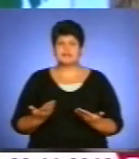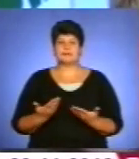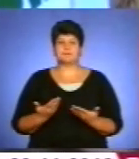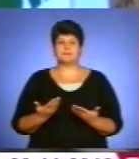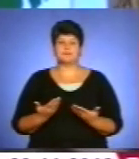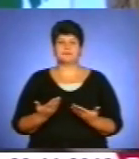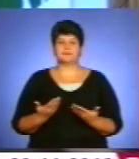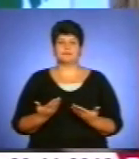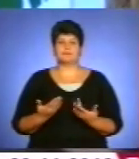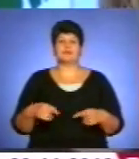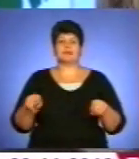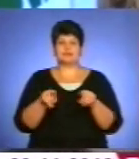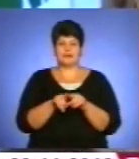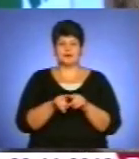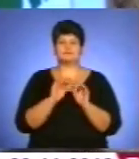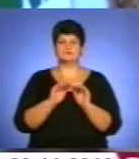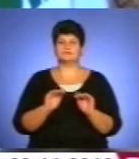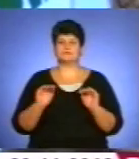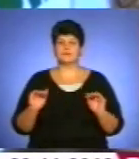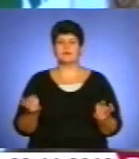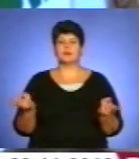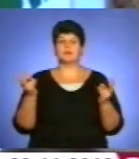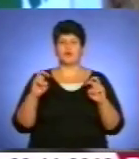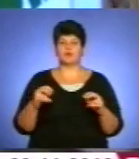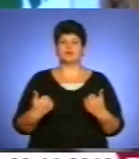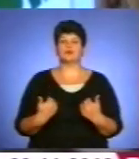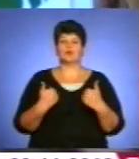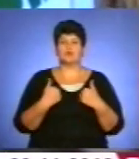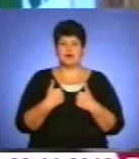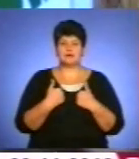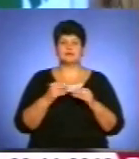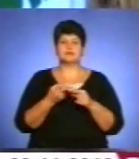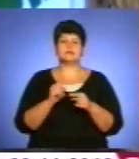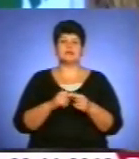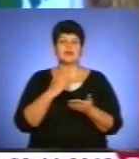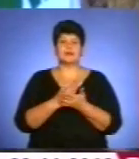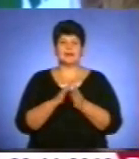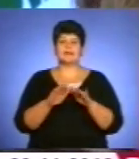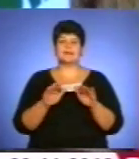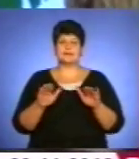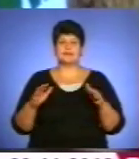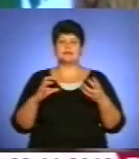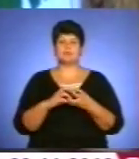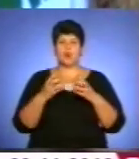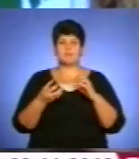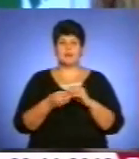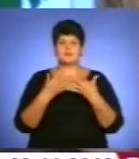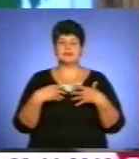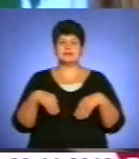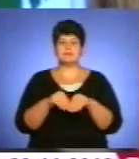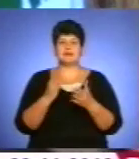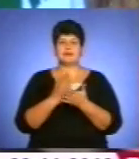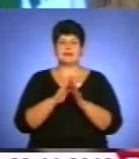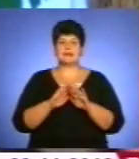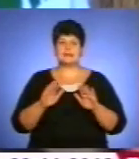підліткам, які приходять до нас, це є діти з проблемних сімей, є діти, в які